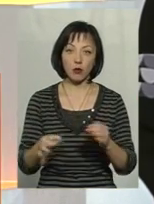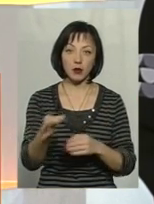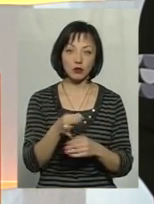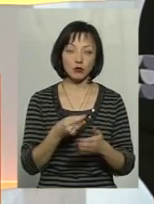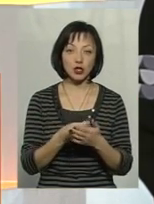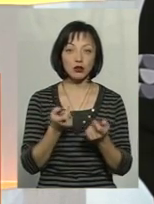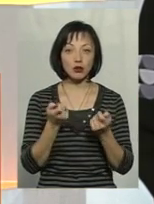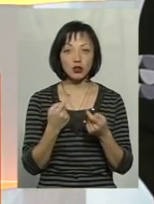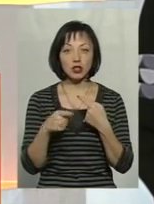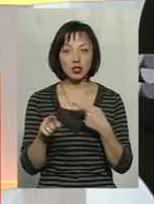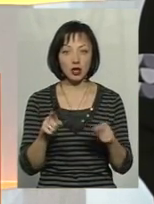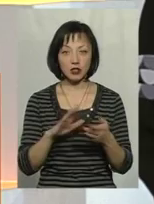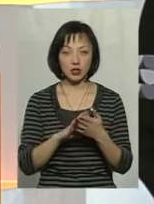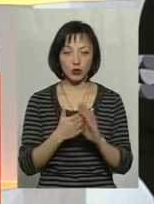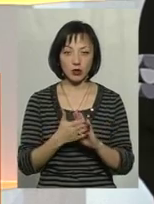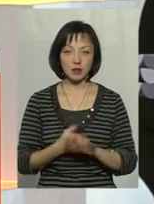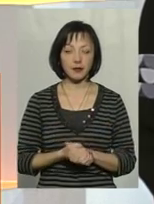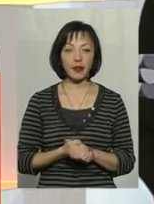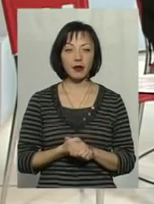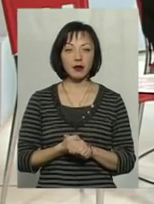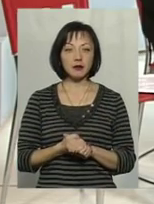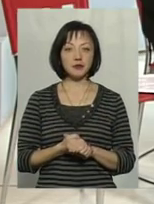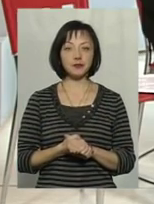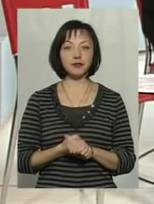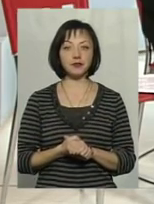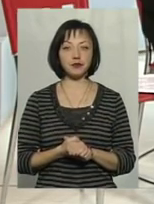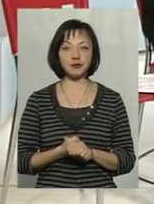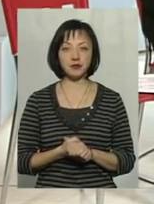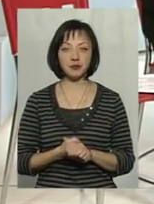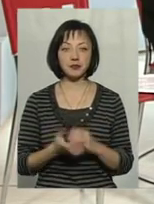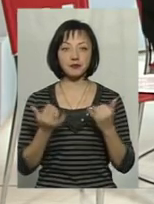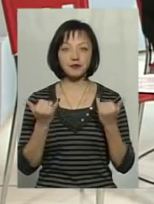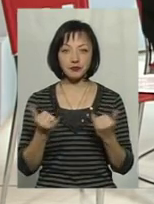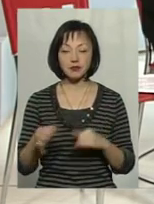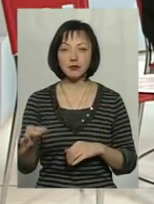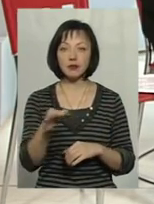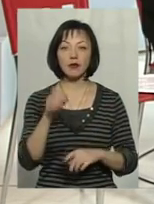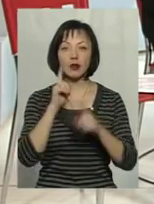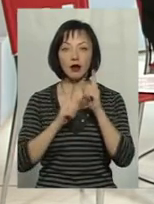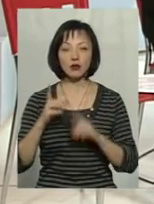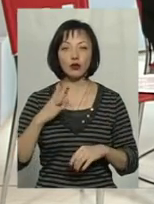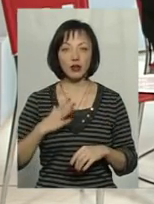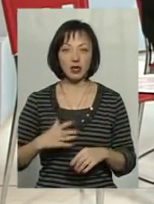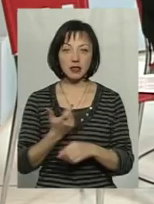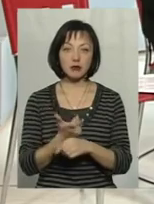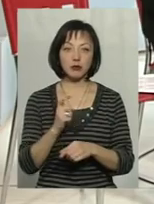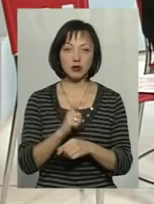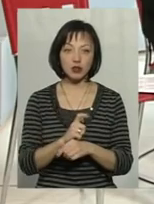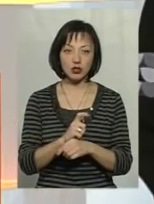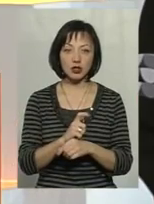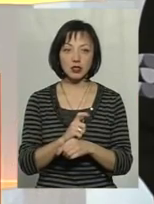бюджету. То трошечки інакше вже підхід в самому бюджеті. тепер обласній раді доведеться більш